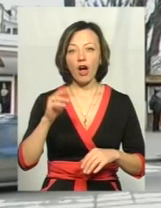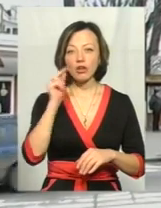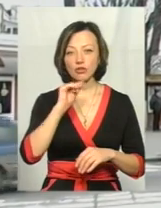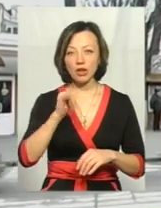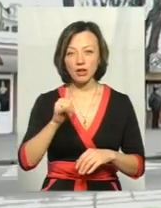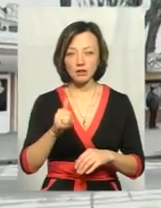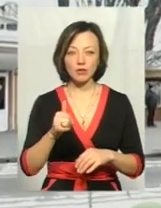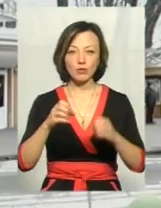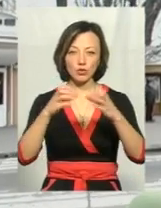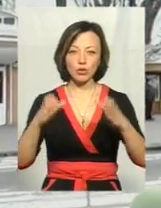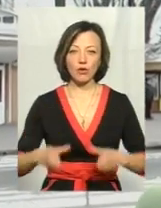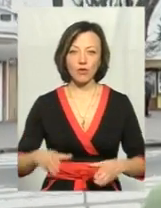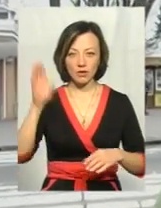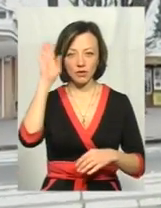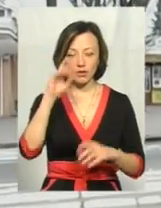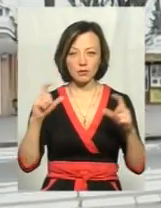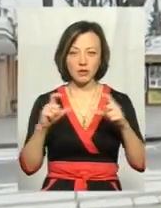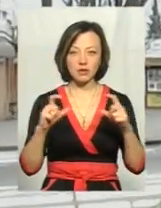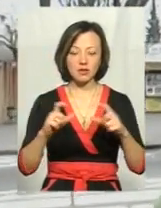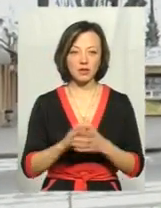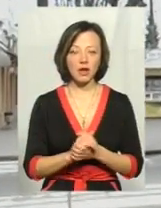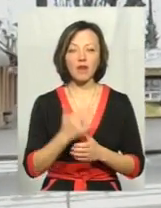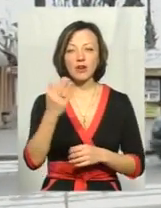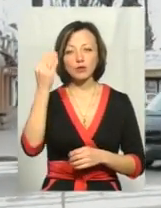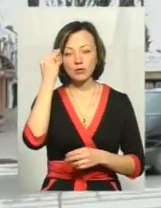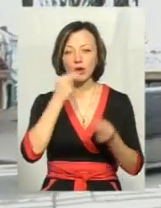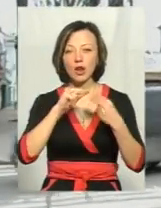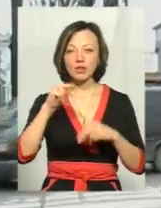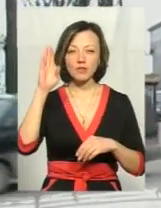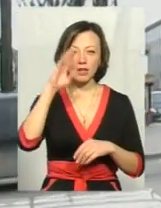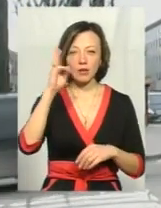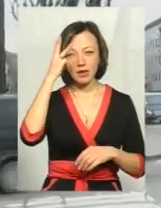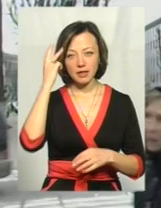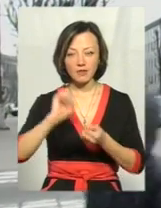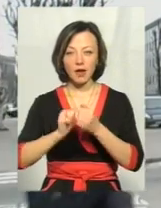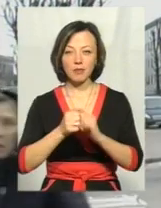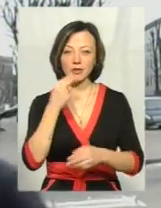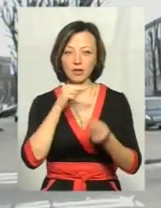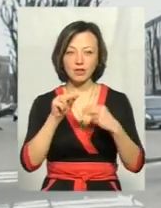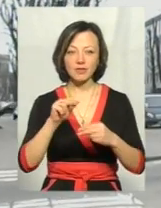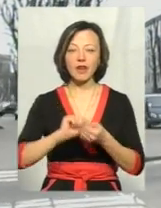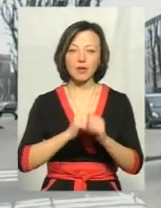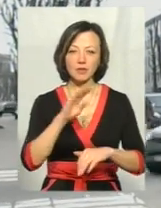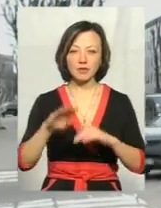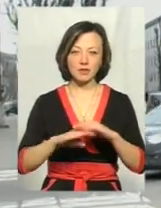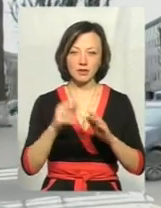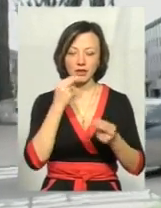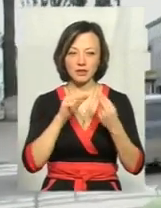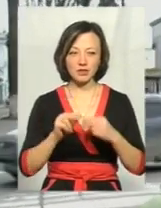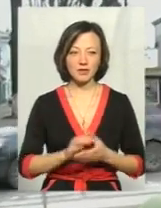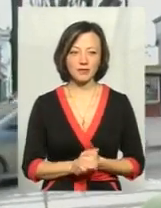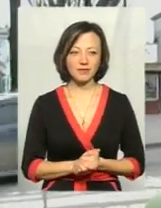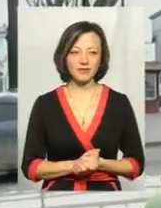стараємося заливати бутильовану воду з магазину. взагалі, на вашу думку, куди краще вода в крані? В Хмельницькому чи в Кам'янці? З Дністра, ну що.